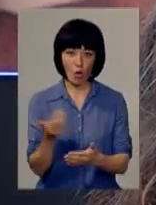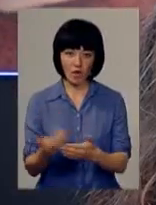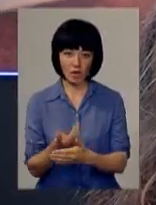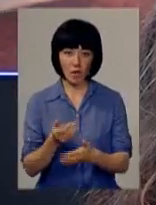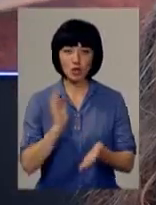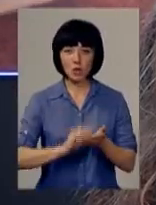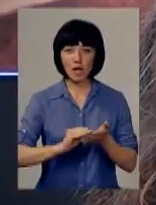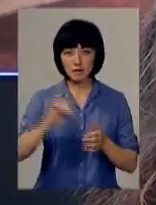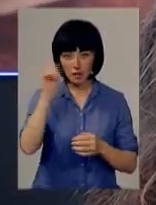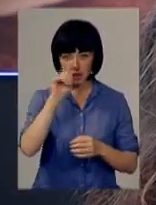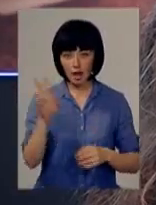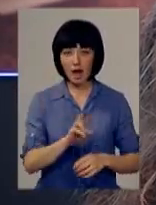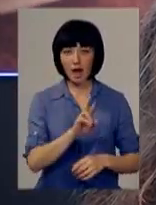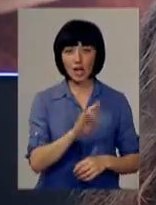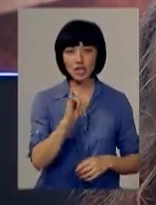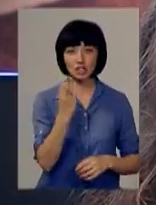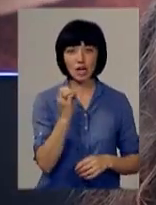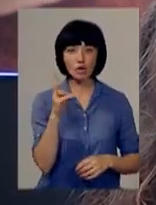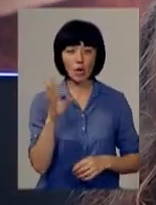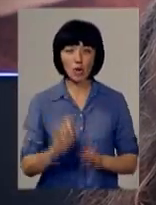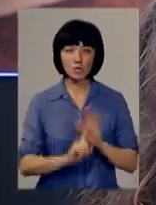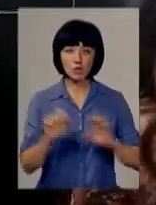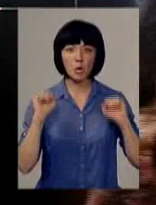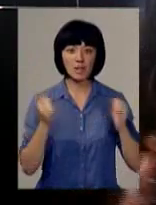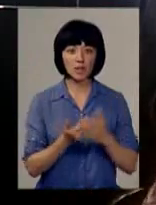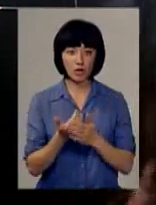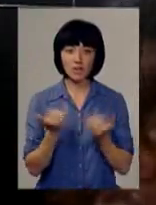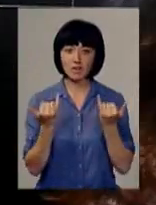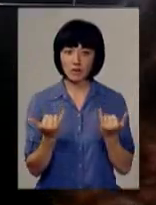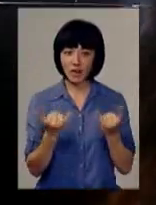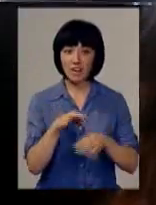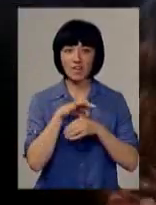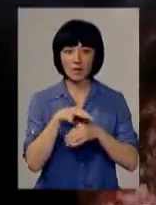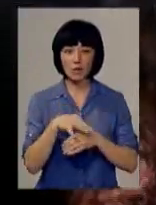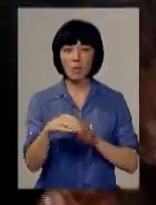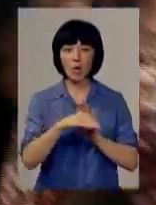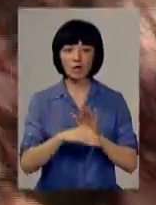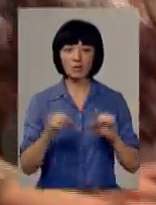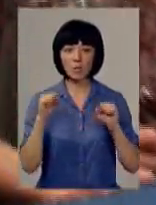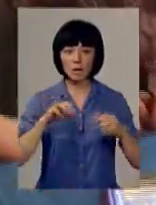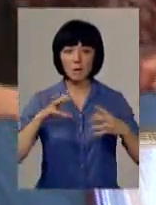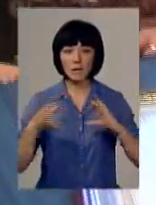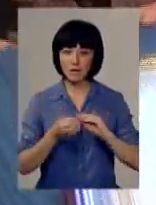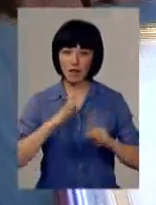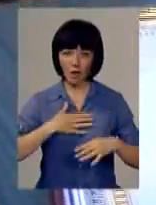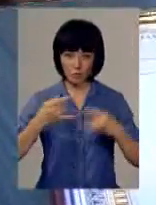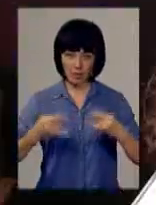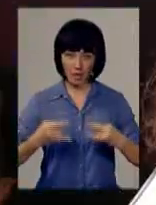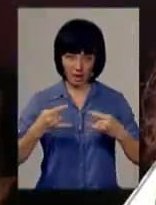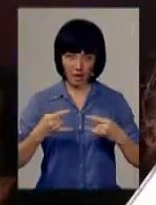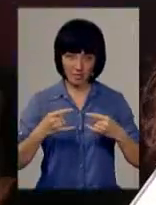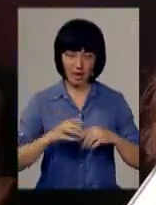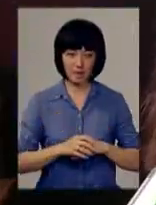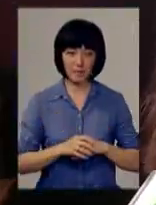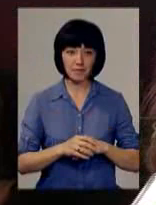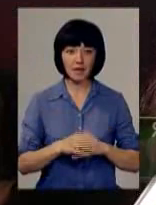Журналістська кар'єра Ярослави Іщенко розпочалася зі спортивних новин. Сьогодні вона ведуча телепрограми «Спортпідсумок» на нашому телеканалі. «Не